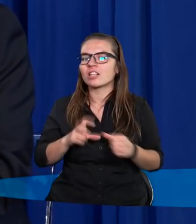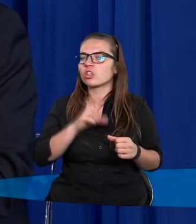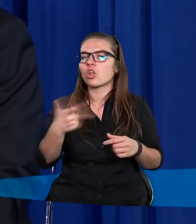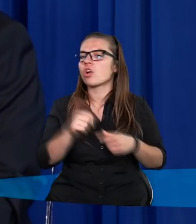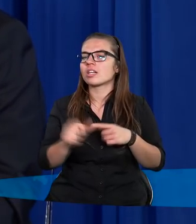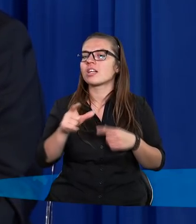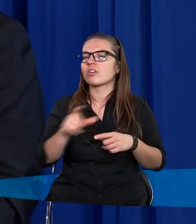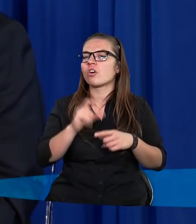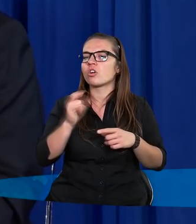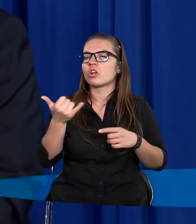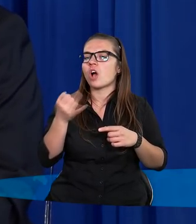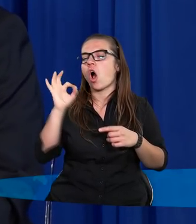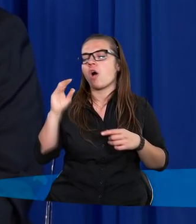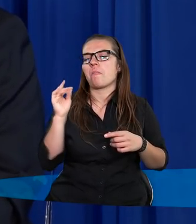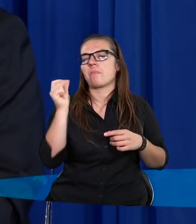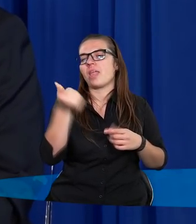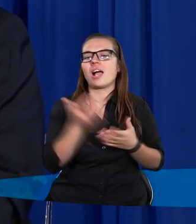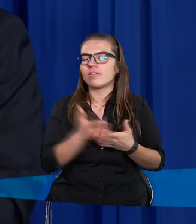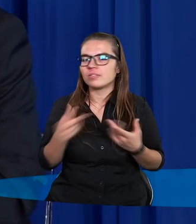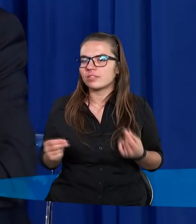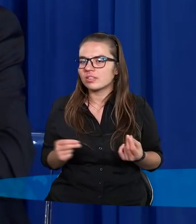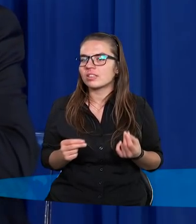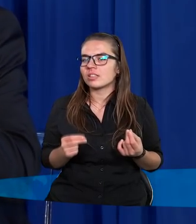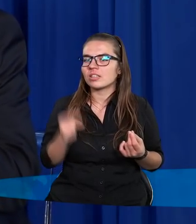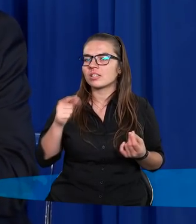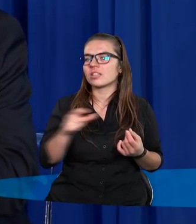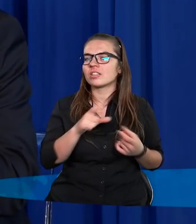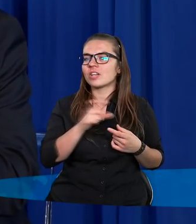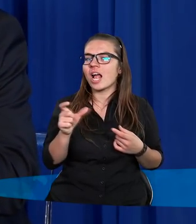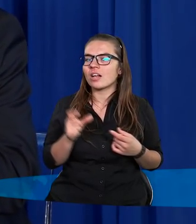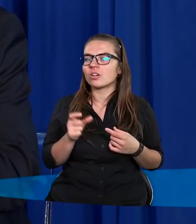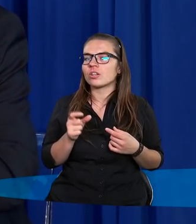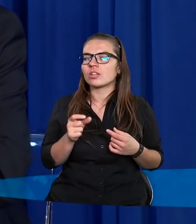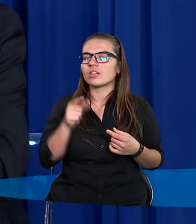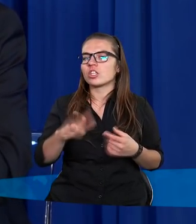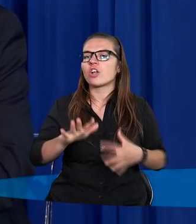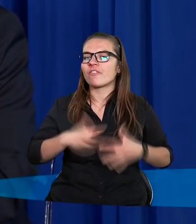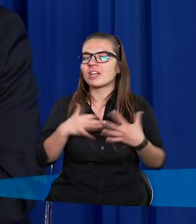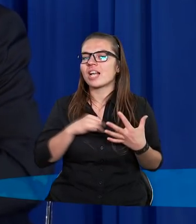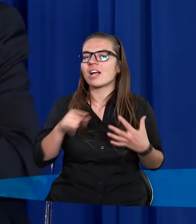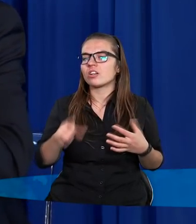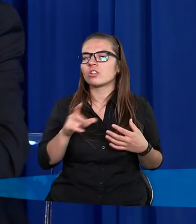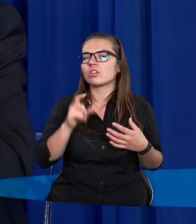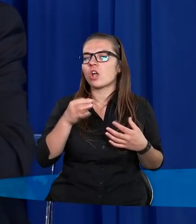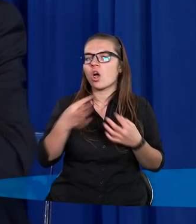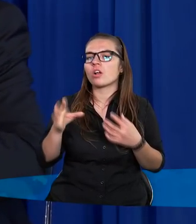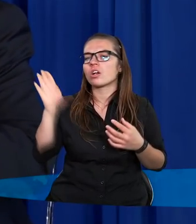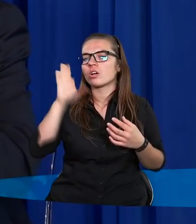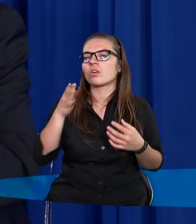trzy lata. To nie jest tak, że te trzy rozdziały powstały o tak, to czas był. Nam się wydaje, czytając, to od